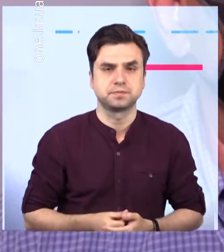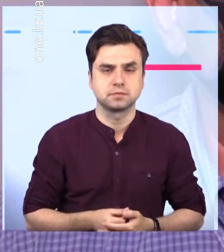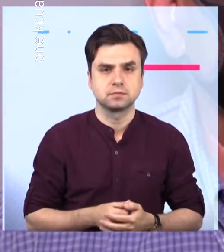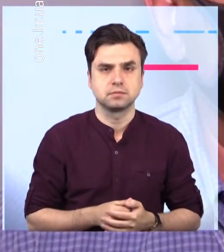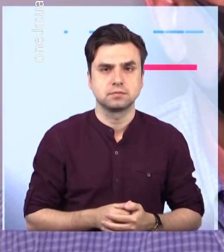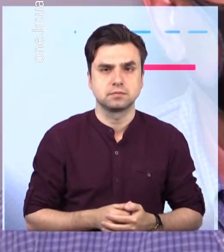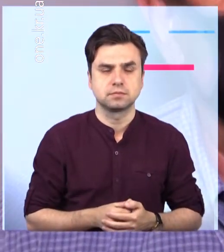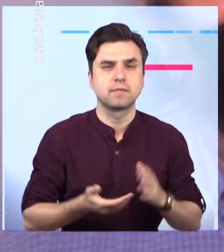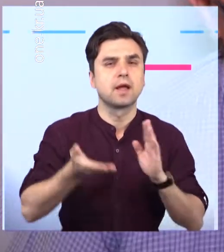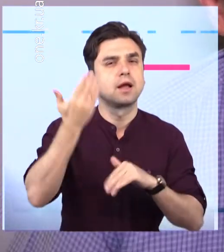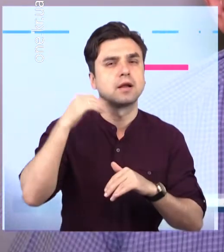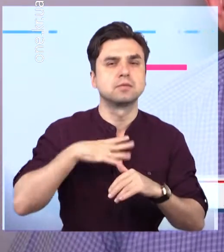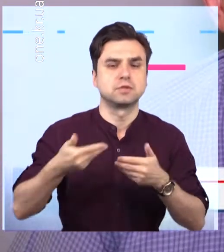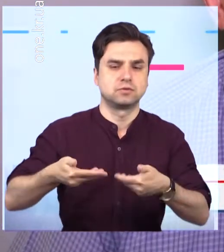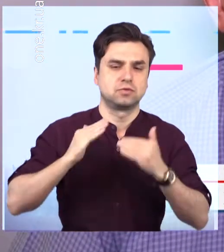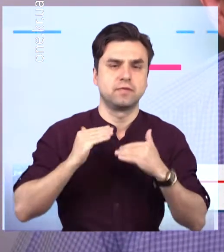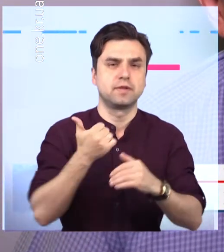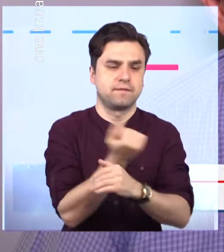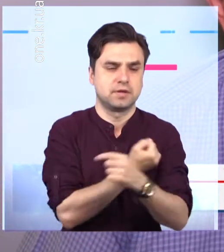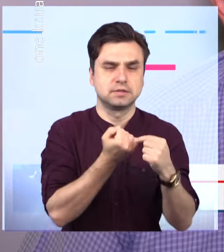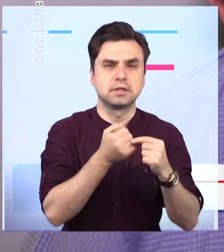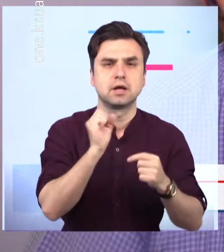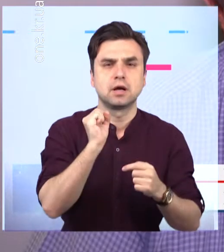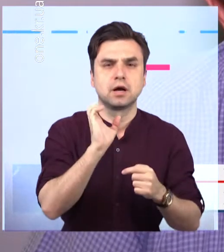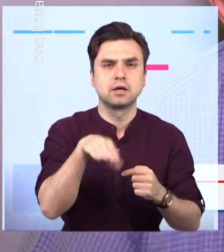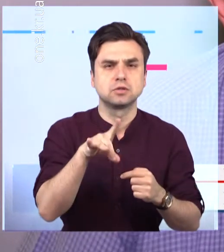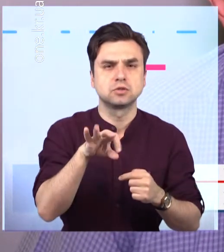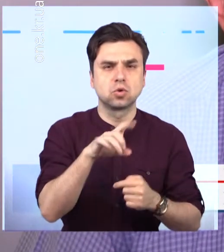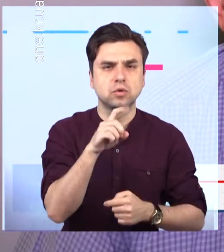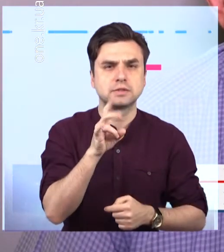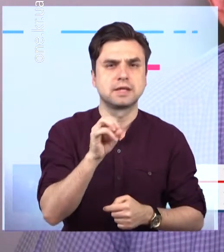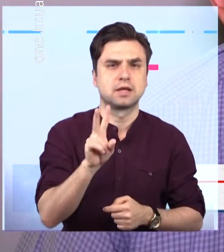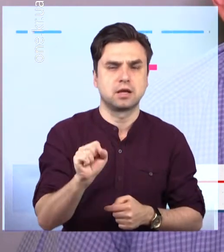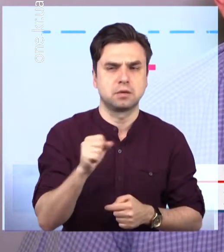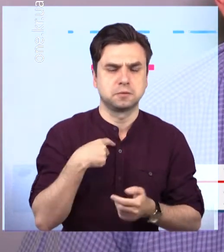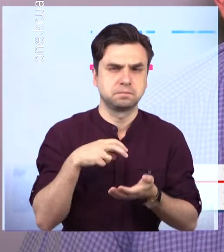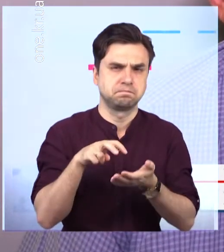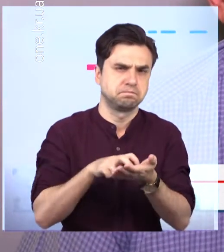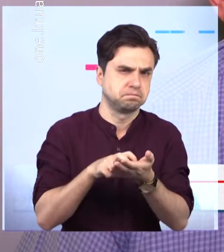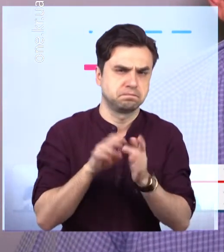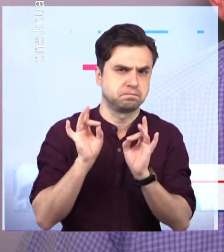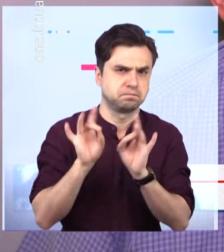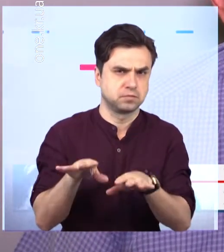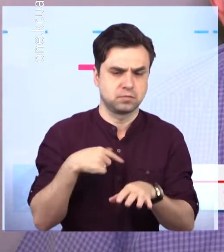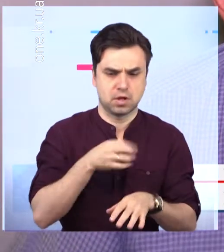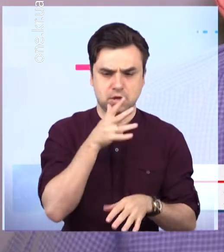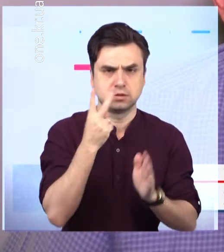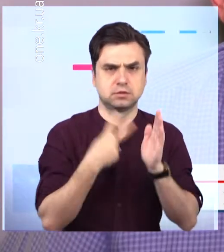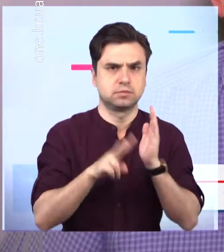одразу вирушив до лікарні. Раніше пропонували астразенику, побоявся, віде